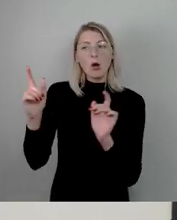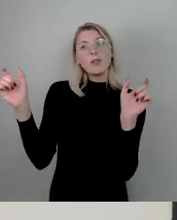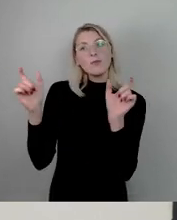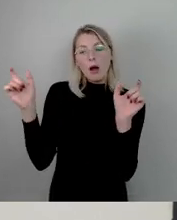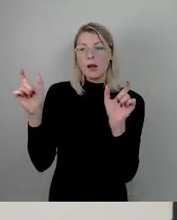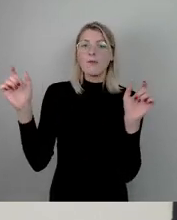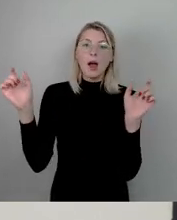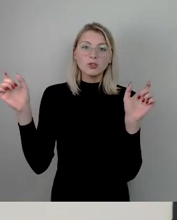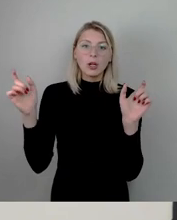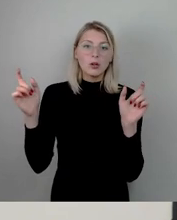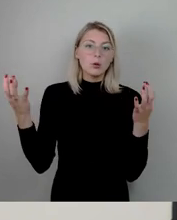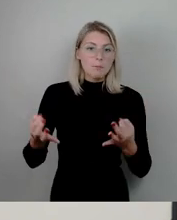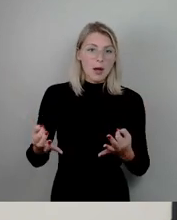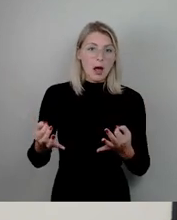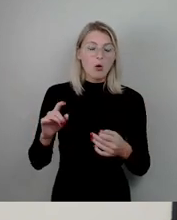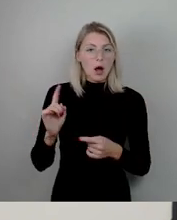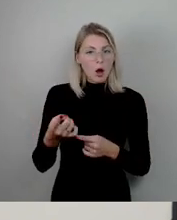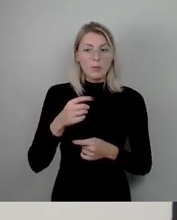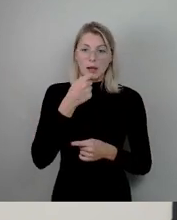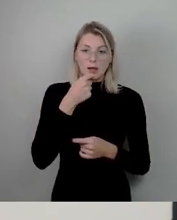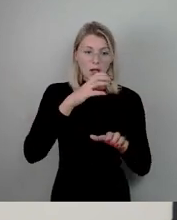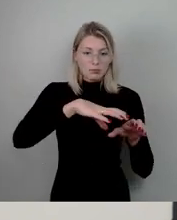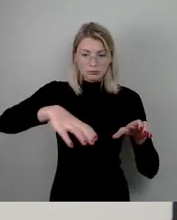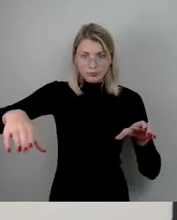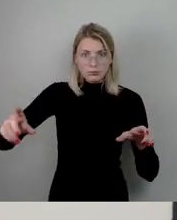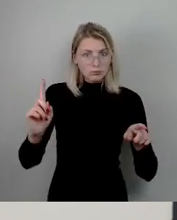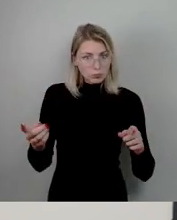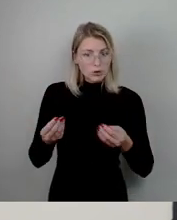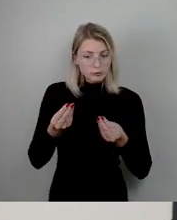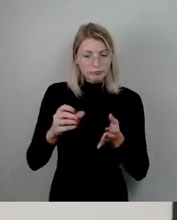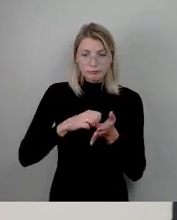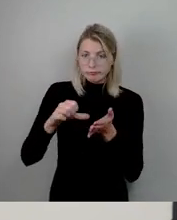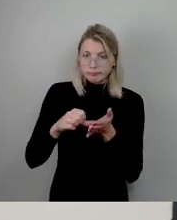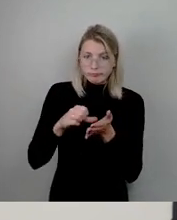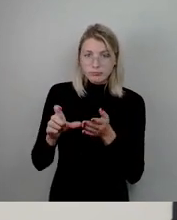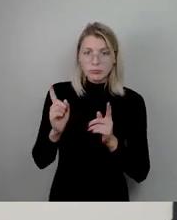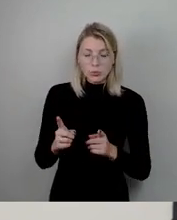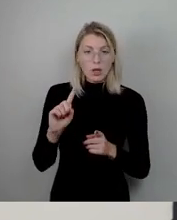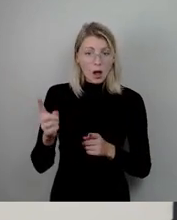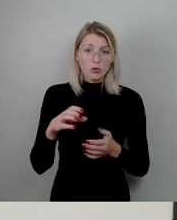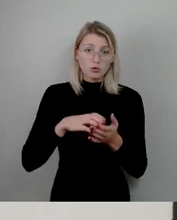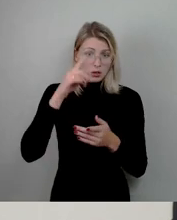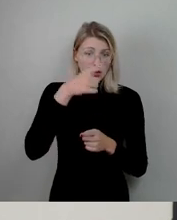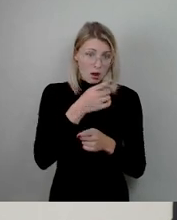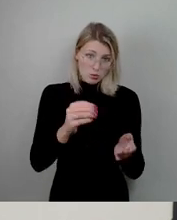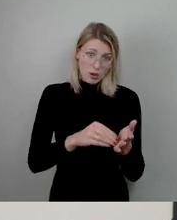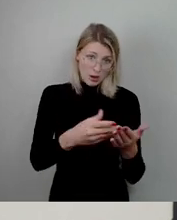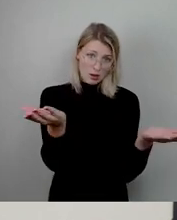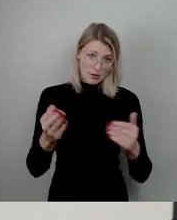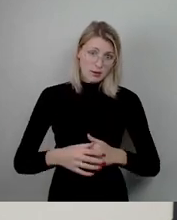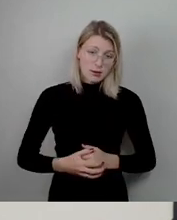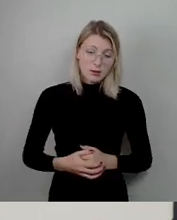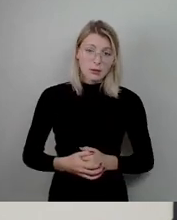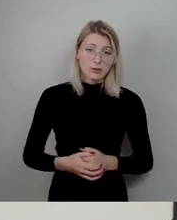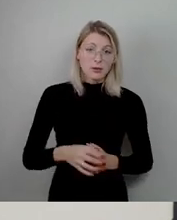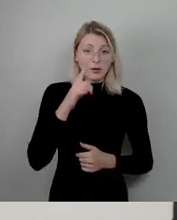einschließlich eines Caterings, an dem auch die anwesenden Stadträtinnen und Stadträte teilnehmen. Und wenn Sie